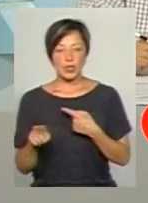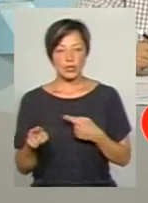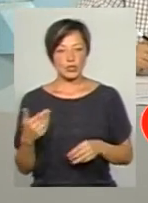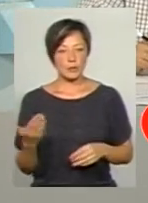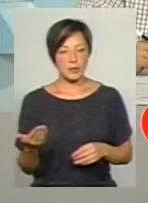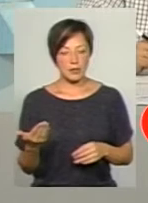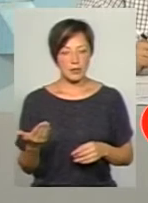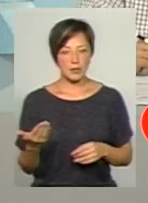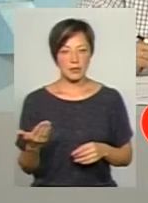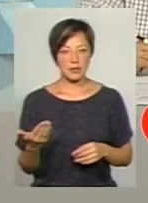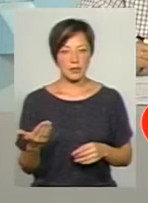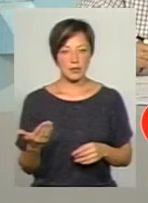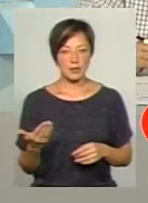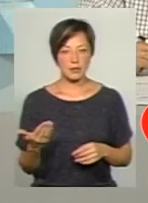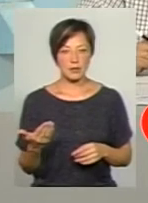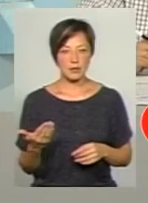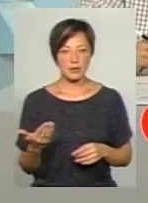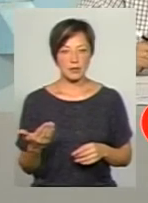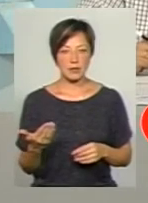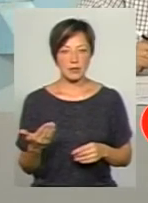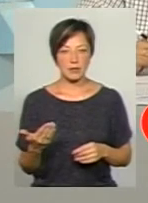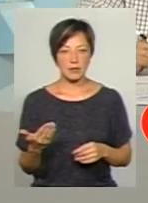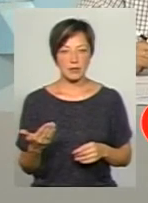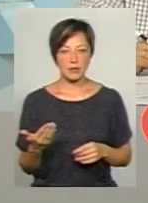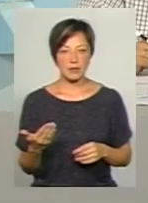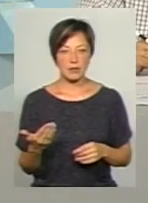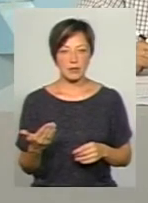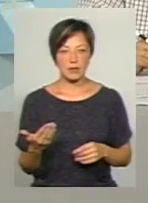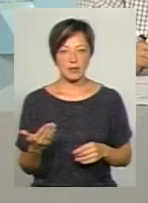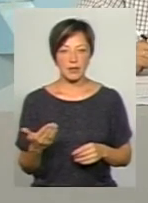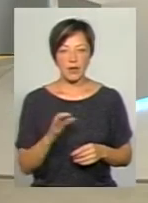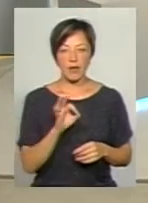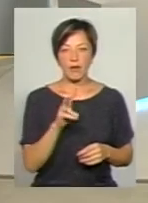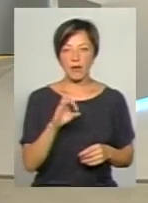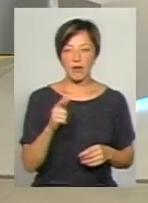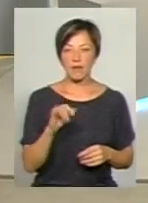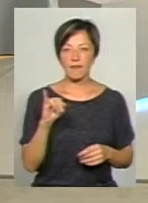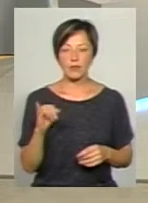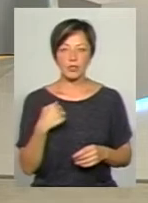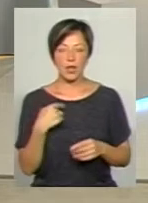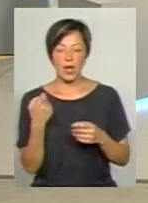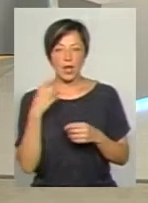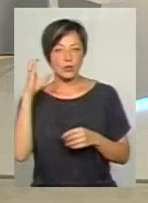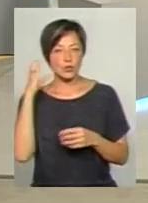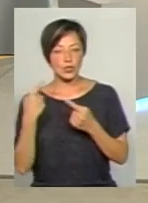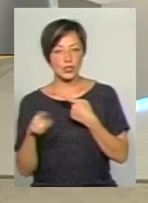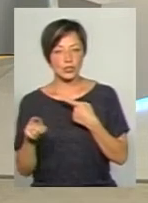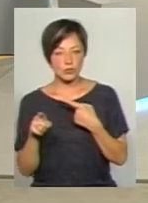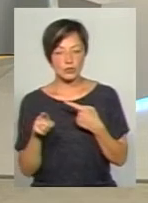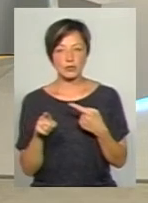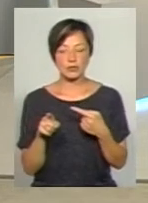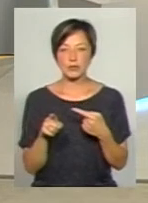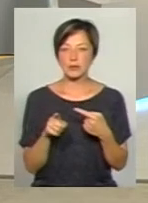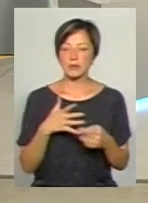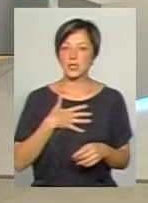сторони, бо, так би мовити, Андрій Бачов з Олегом Фасолєю на одній хвилі, а я слухаю трошки іншу хвилю, вмикаю так